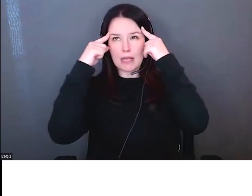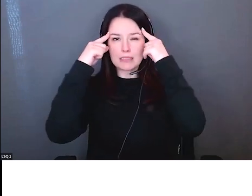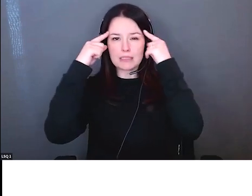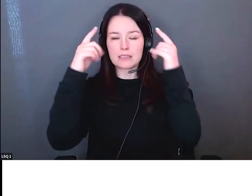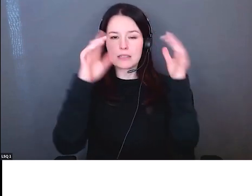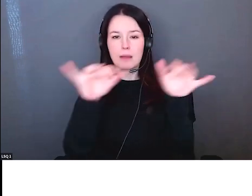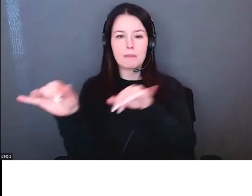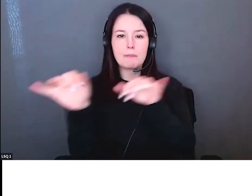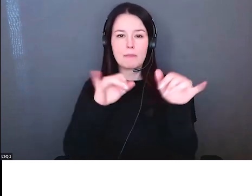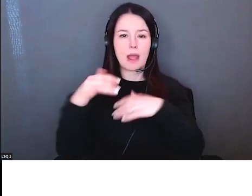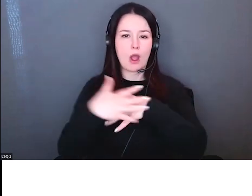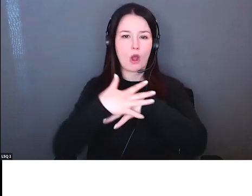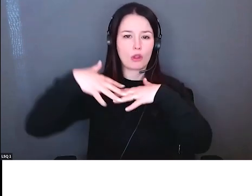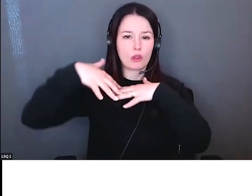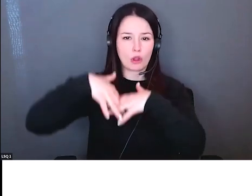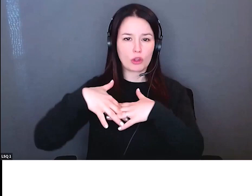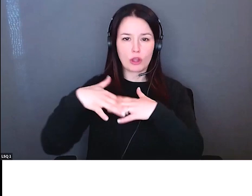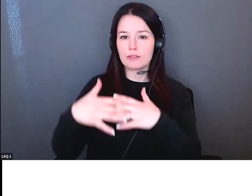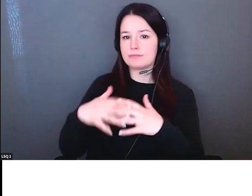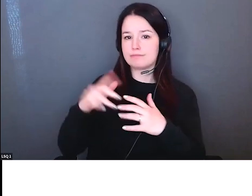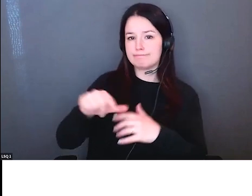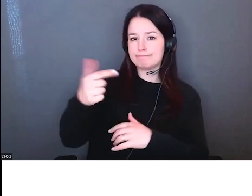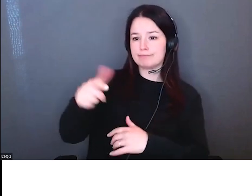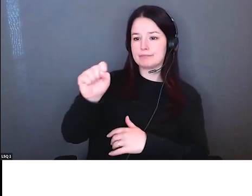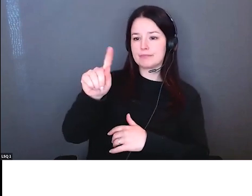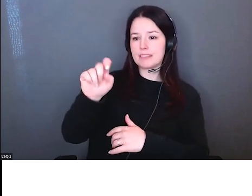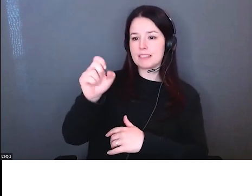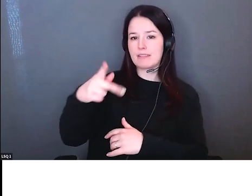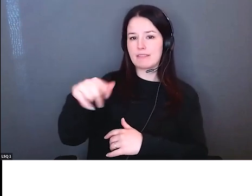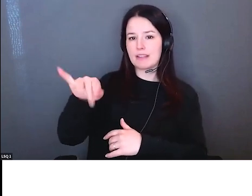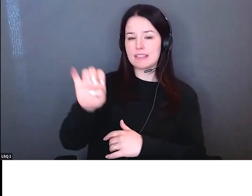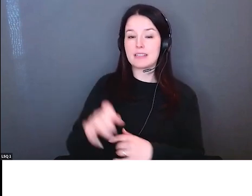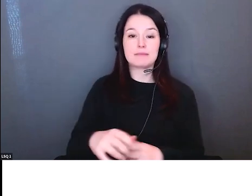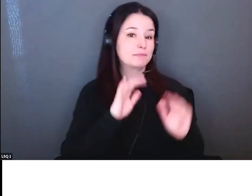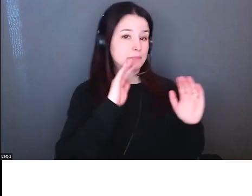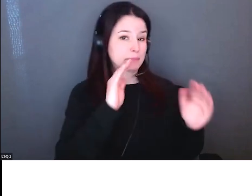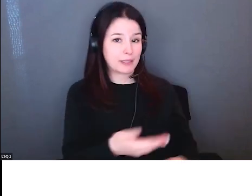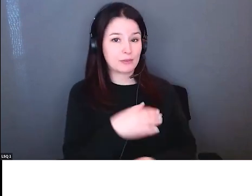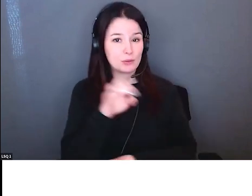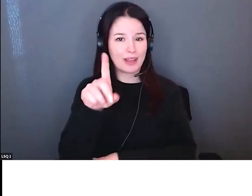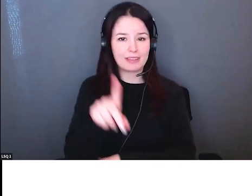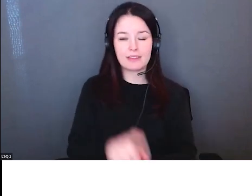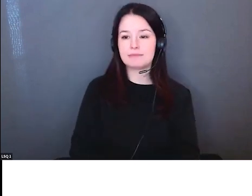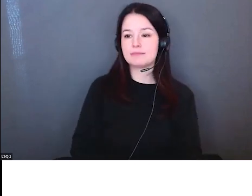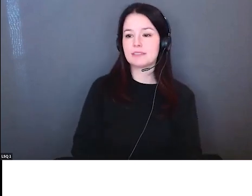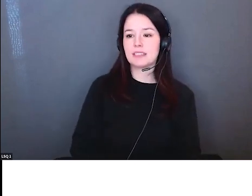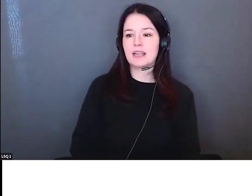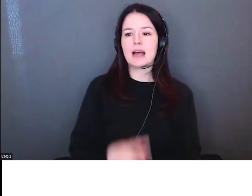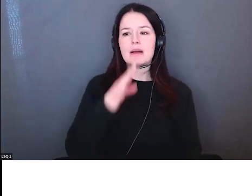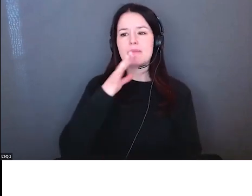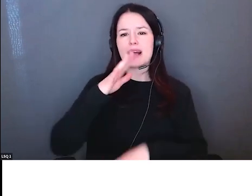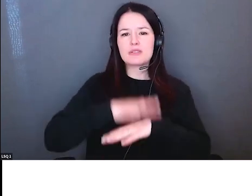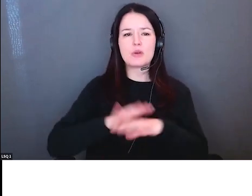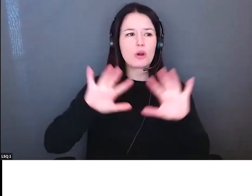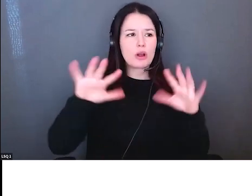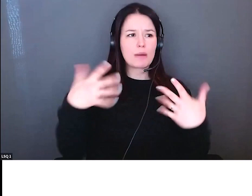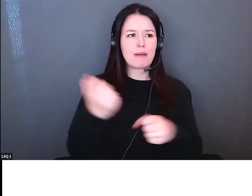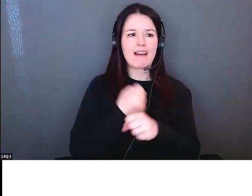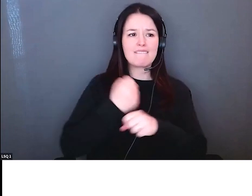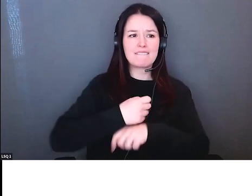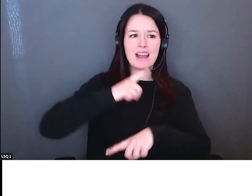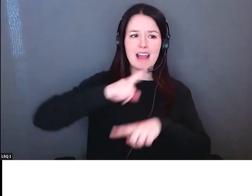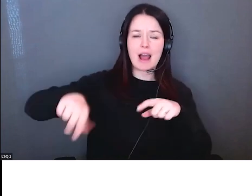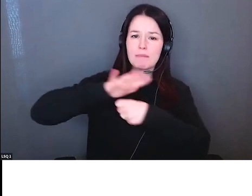meilleur signal et seront plus fiables donc je m'en excuse d'avoir d'être absent pendant un moment mais je voulais